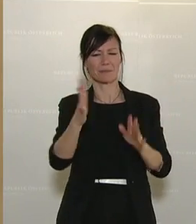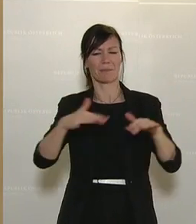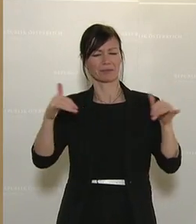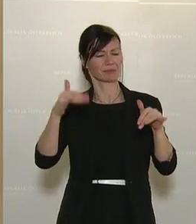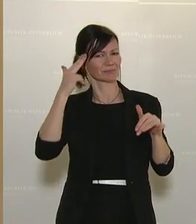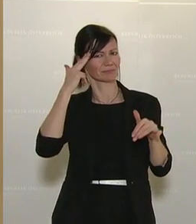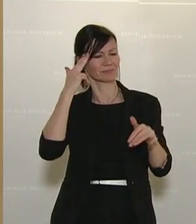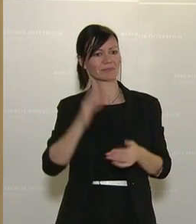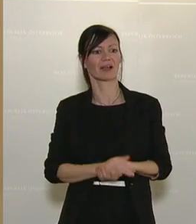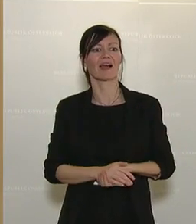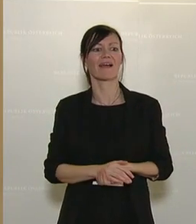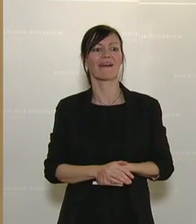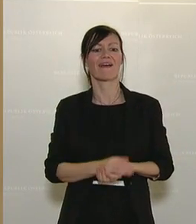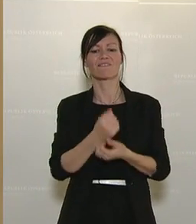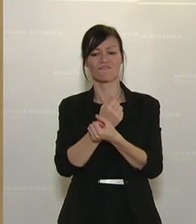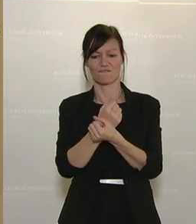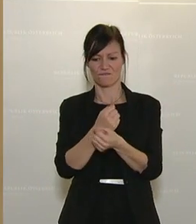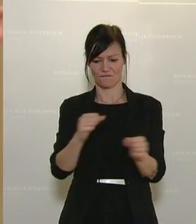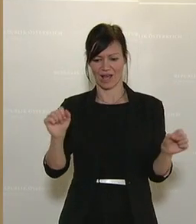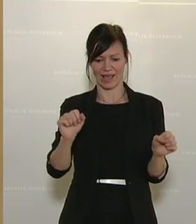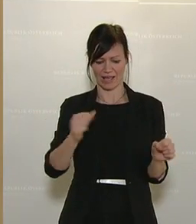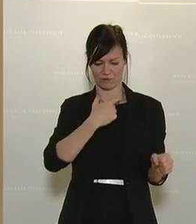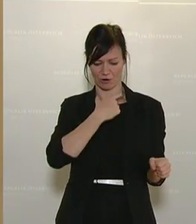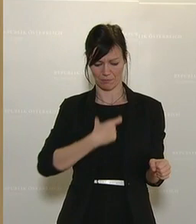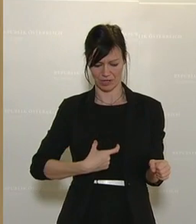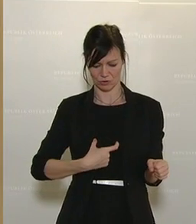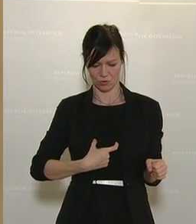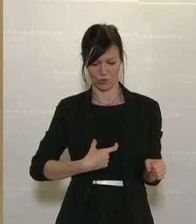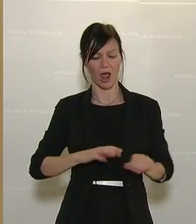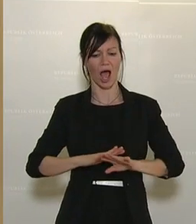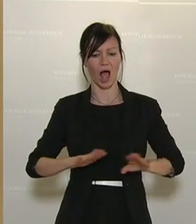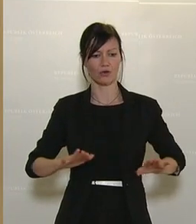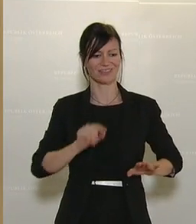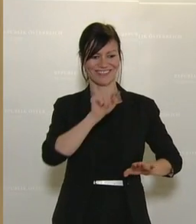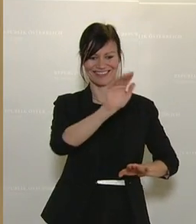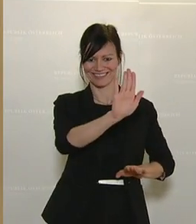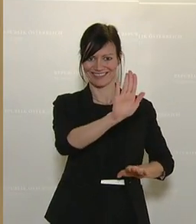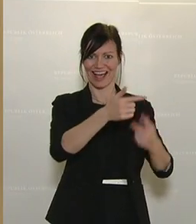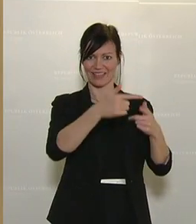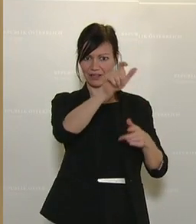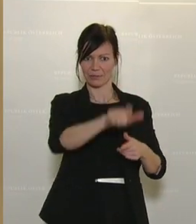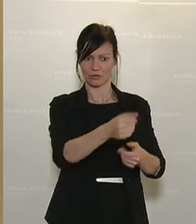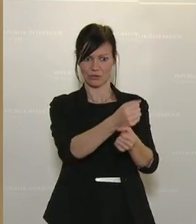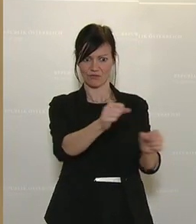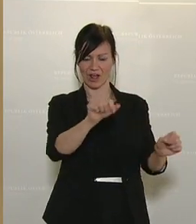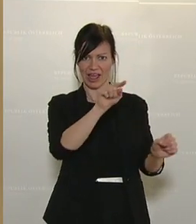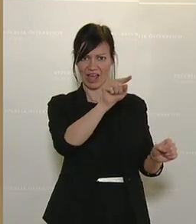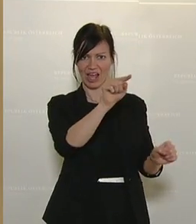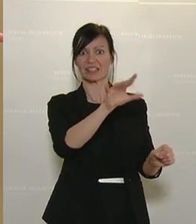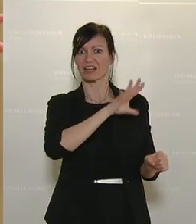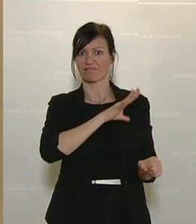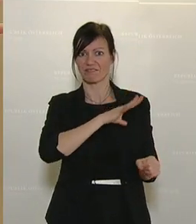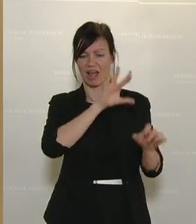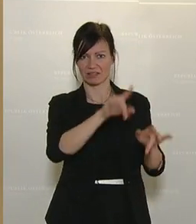Zitat lautet, die Freiheit des Einzelnen endet dann, wenn die Freiheit eines anderen beginnt. Die Freiheit